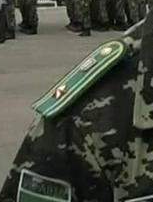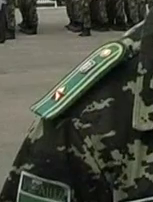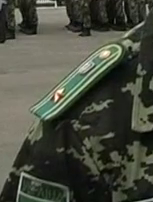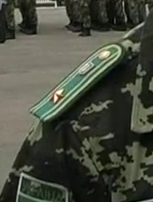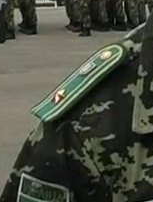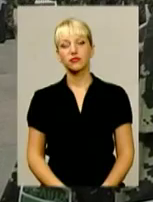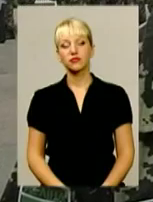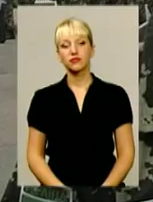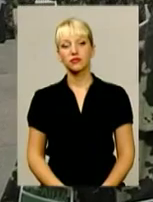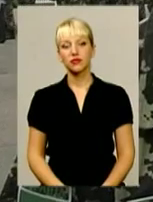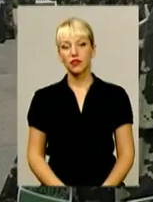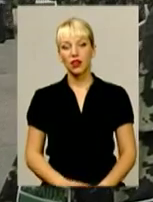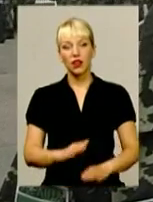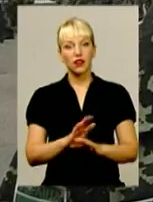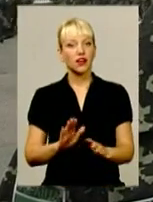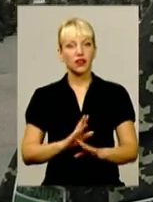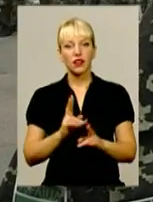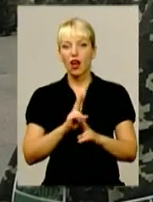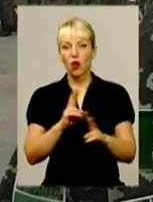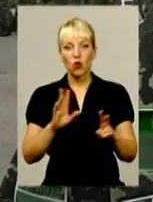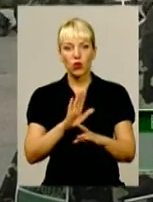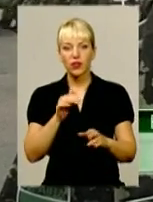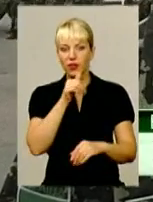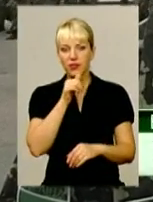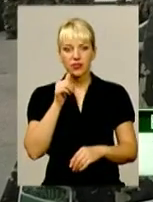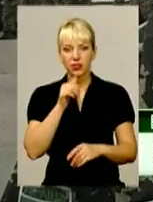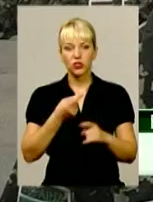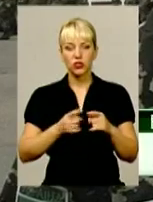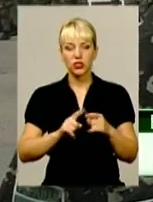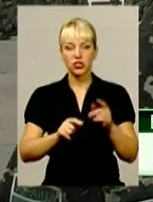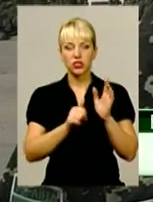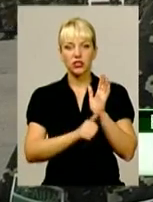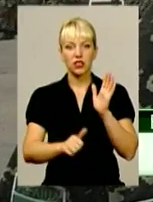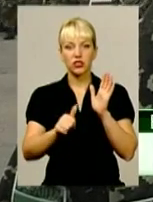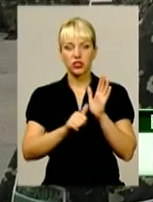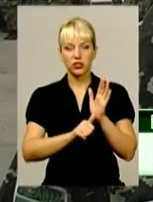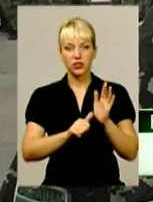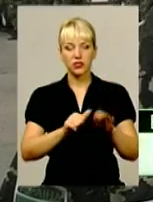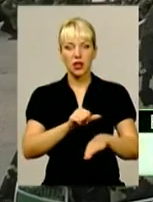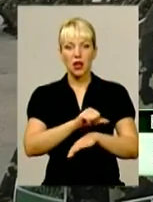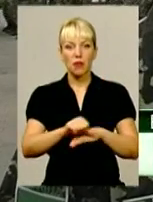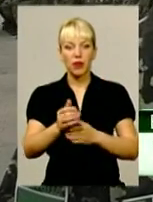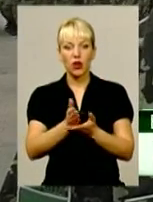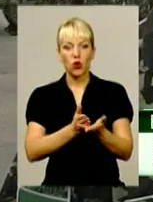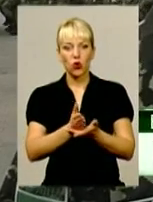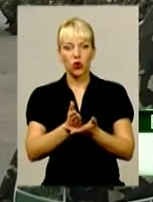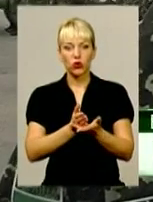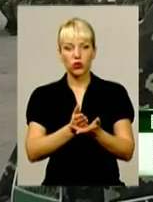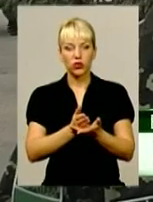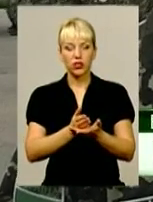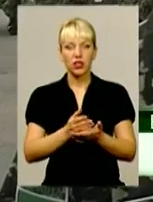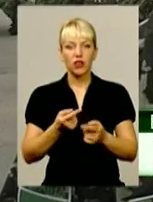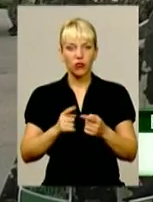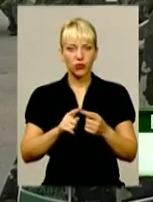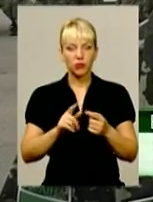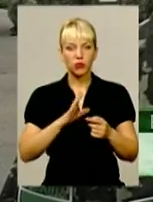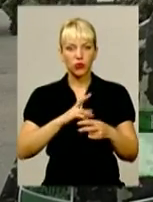Це не для кого не секрет, що всі 66 прикордонників, які зараз загинули, це є підтвердження того, що є ризик і